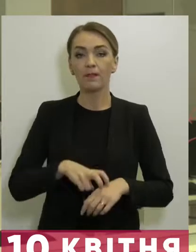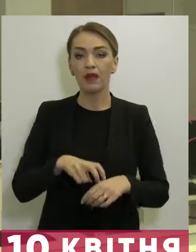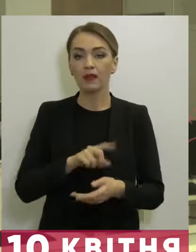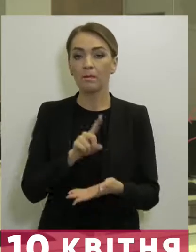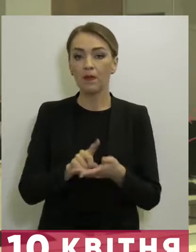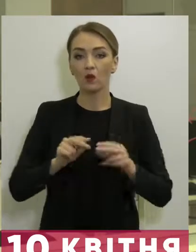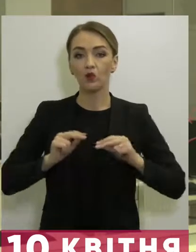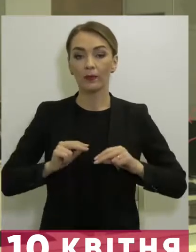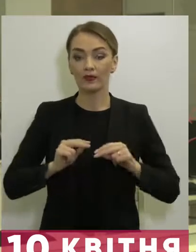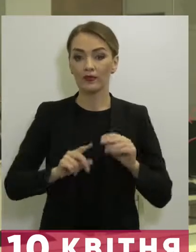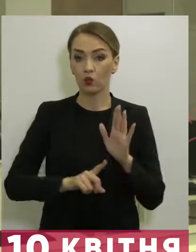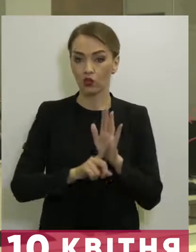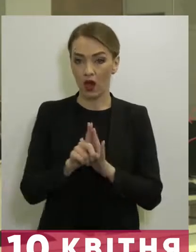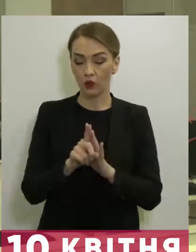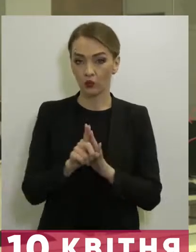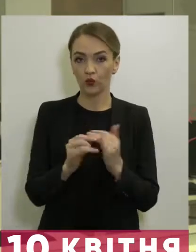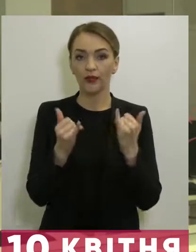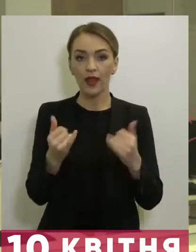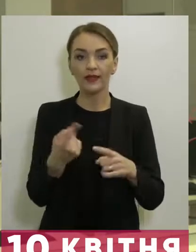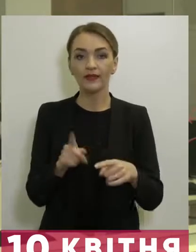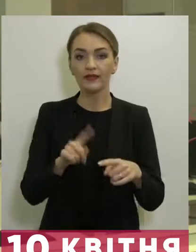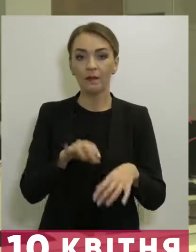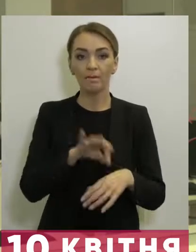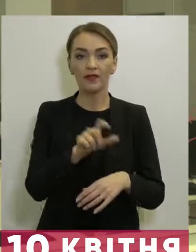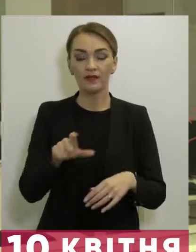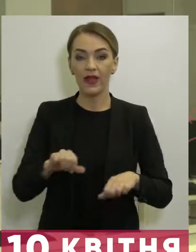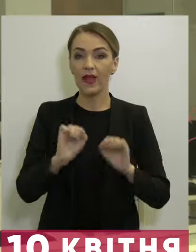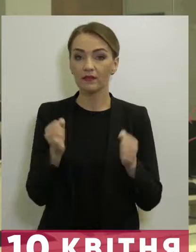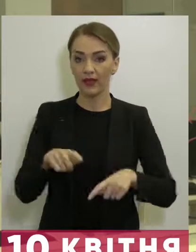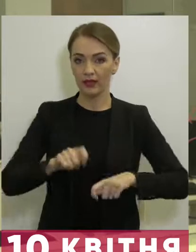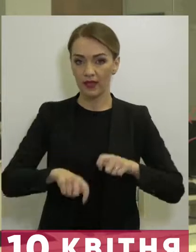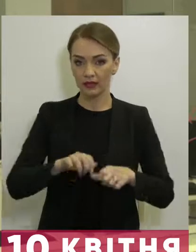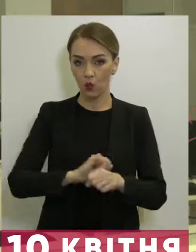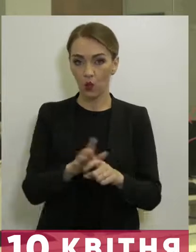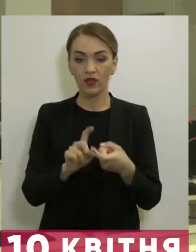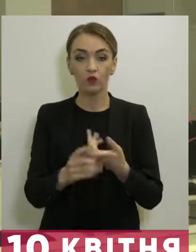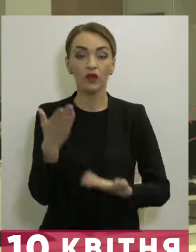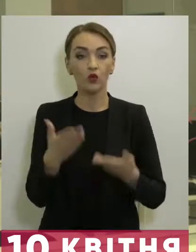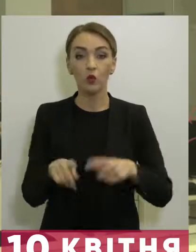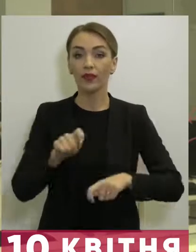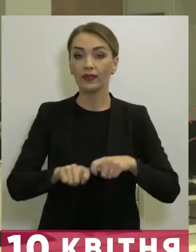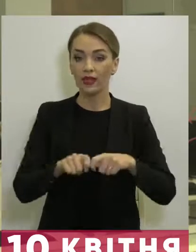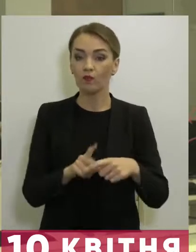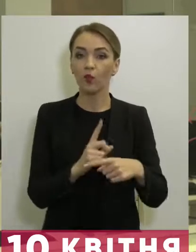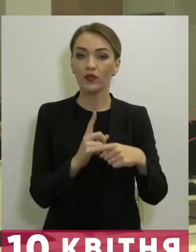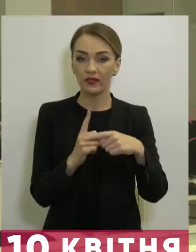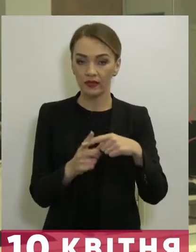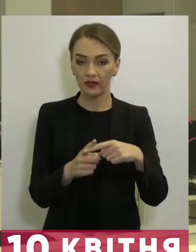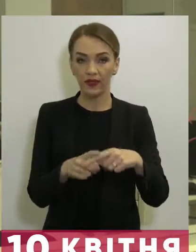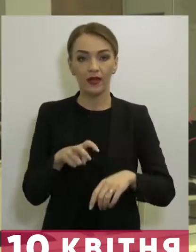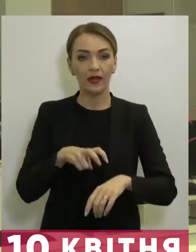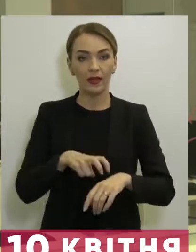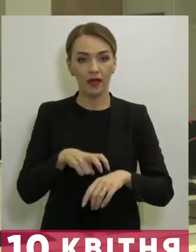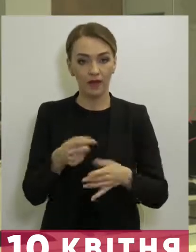мають зробити спочатку для цих пацієнтів експрес-тест на коронавірус. Якщо тест позитивний, лікарі беруть